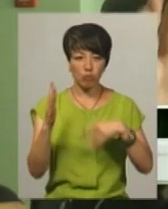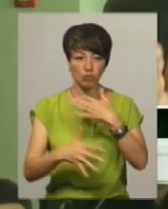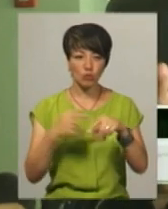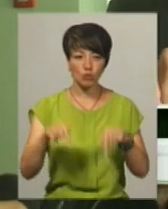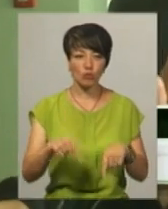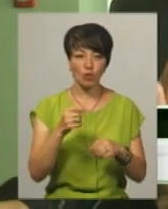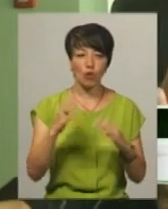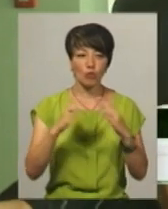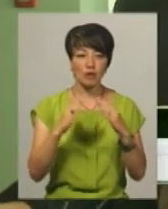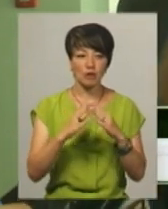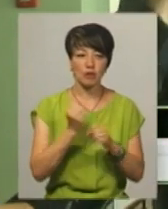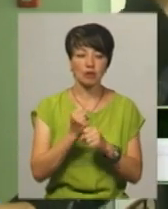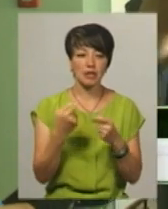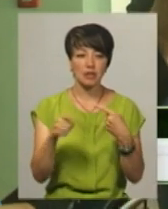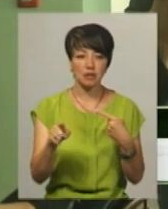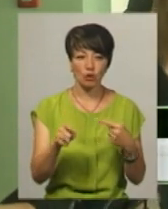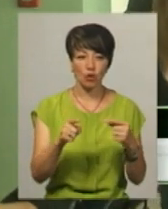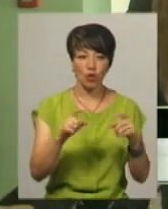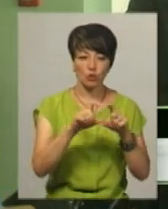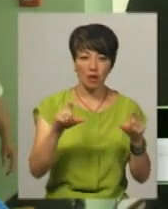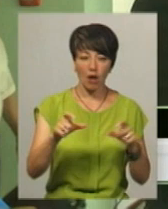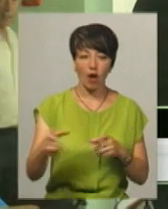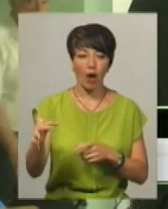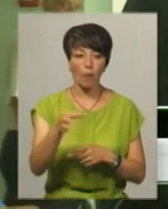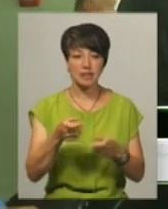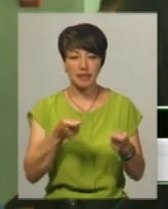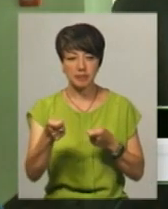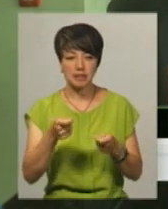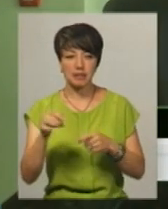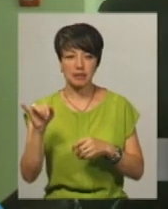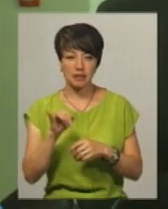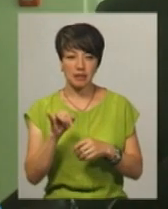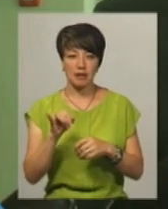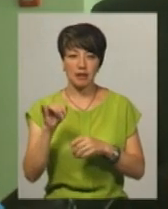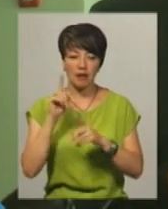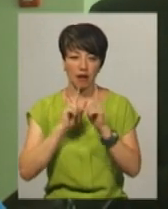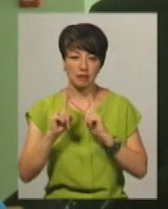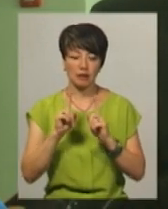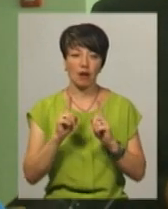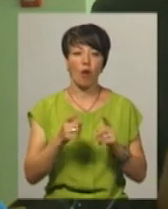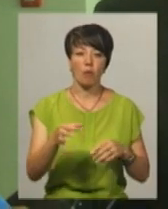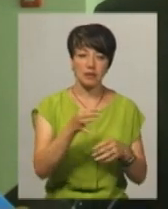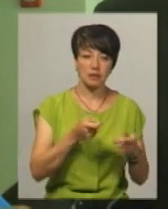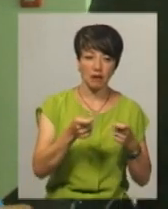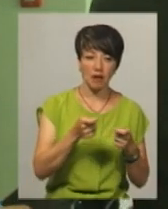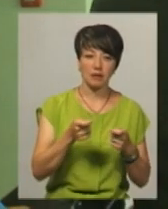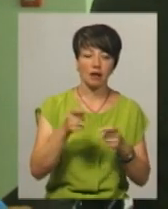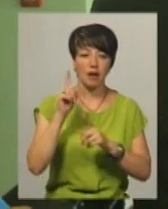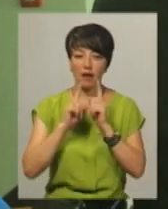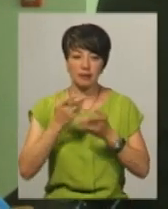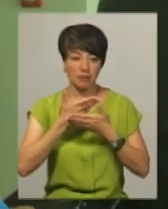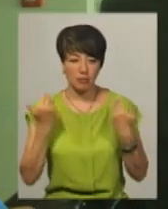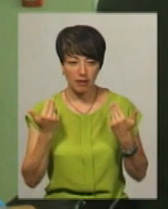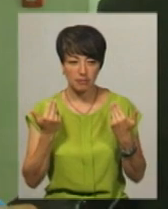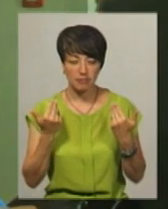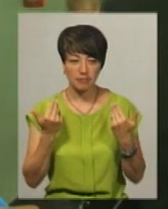будівлі працює дві різних установи. Є обласна державна адміністрація, обласна рада. В обласну адміністрацію такі звернення поступали. До обласної ради таких звернень